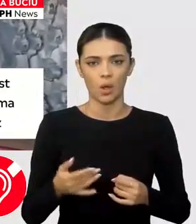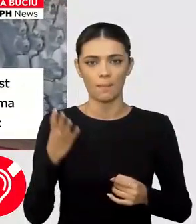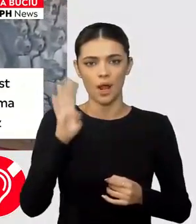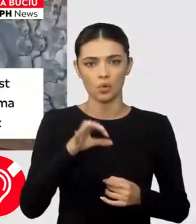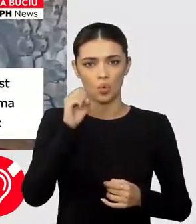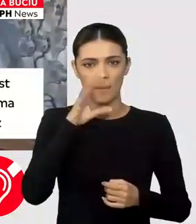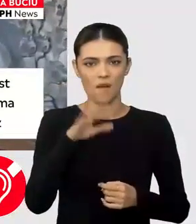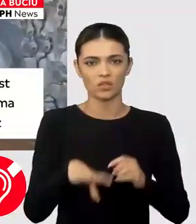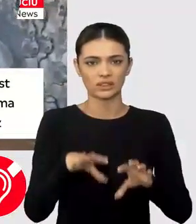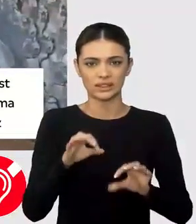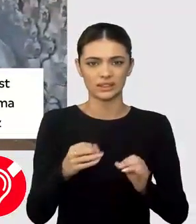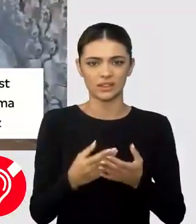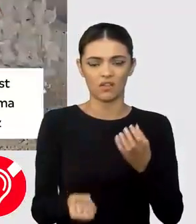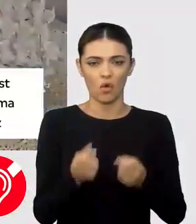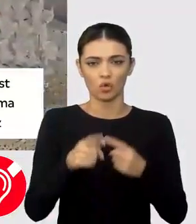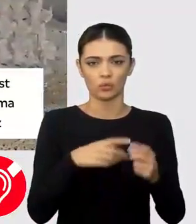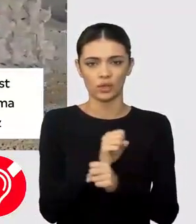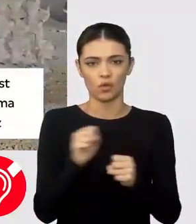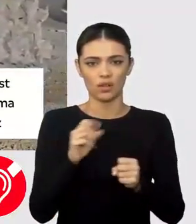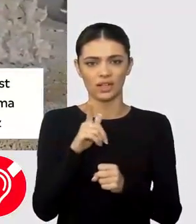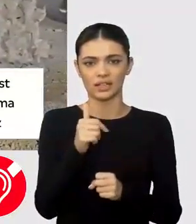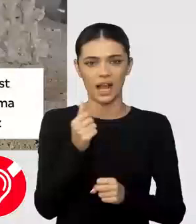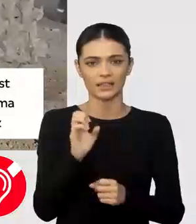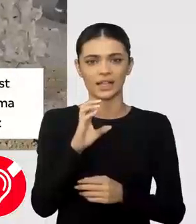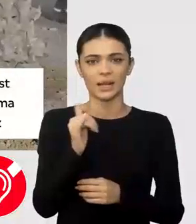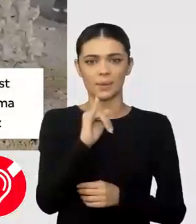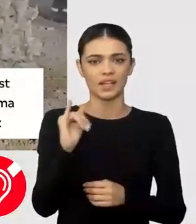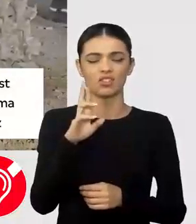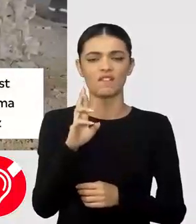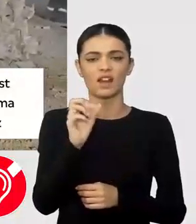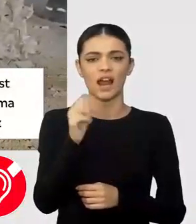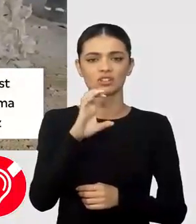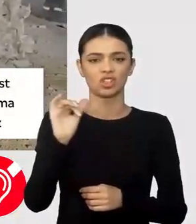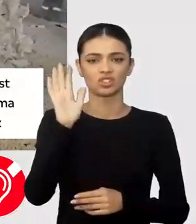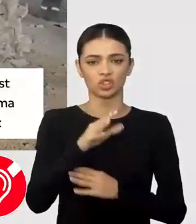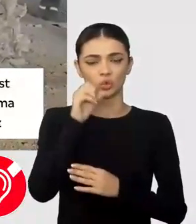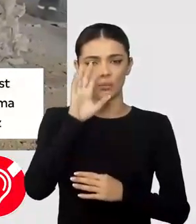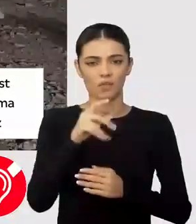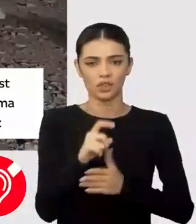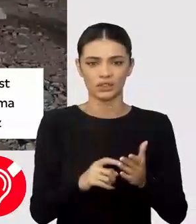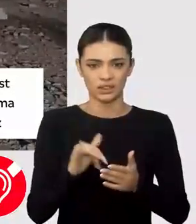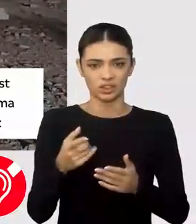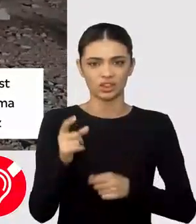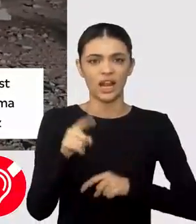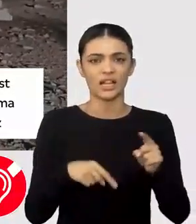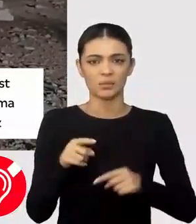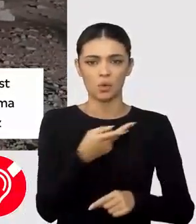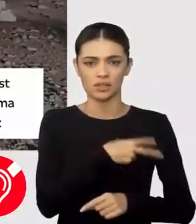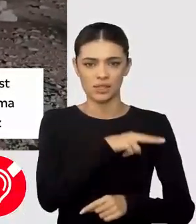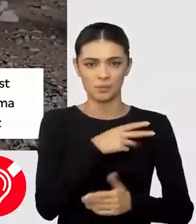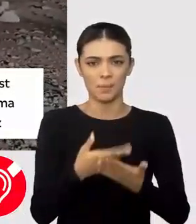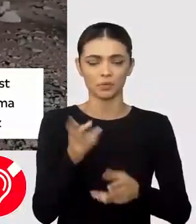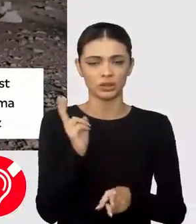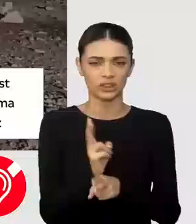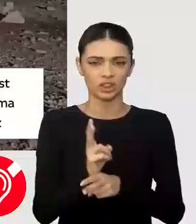persoane au fost găsite carbonizate în urma explozii la magistrala de gaz de la Călimănești, iar alte cinci persoane care au fost rănite au fost